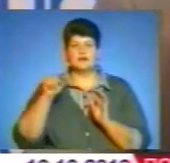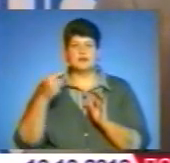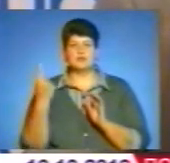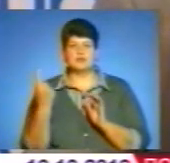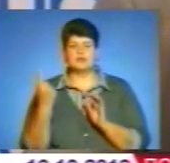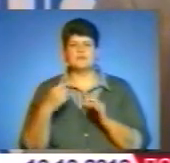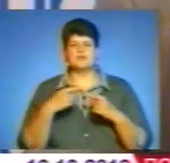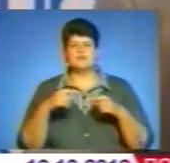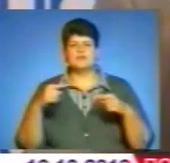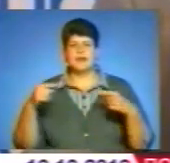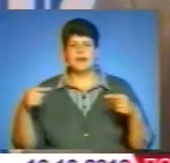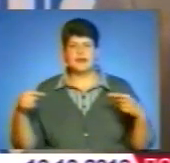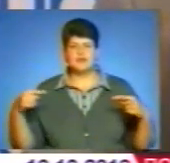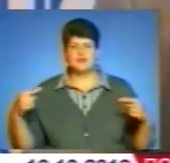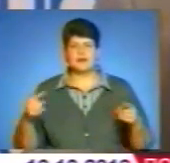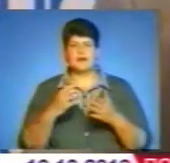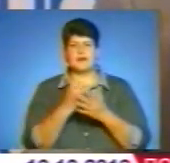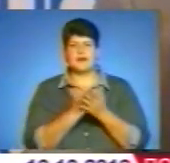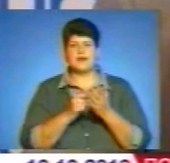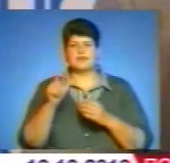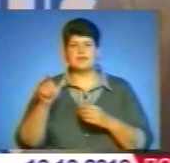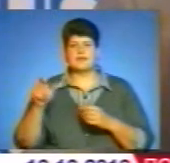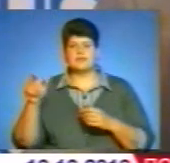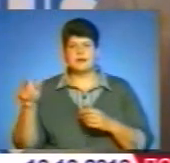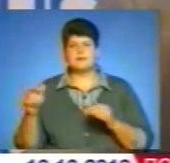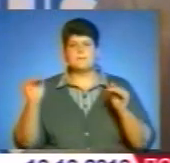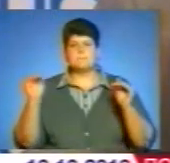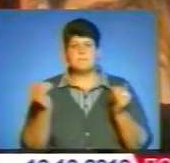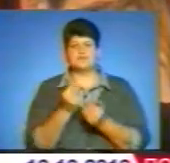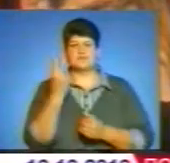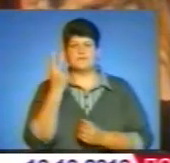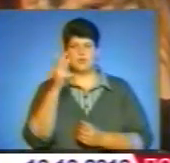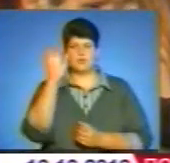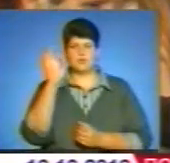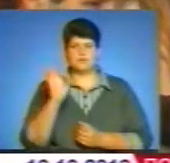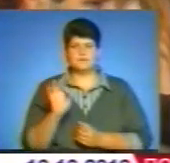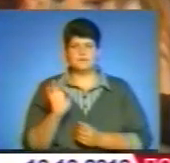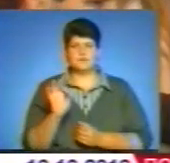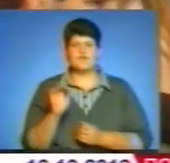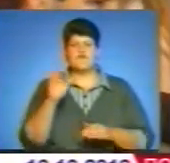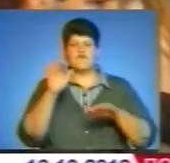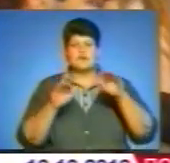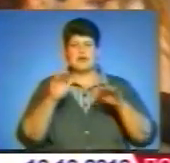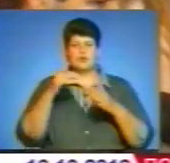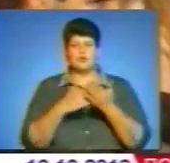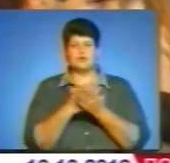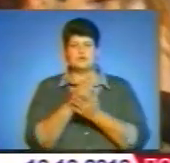Віталій 11,9%, Радочняк Михайло 8,1%, Олійник Юрій 2,1%. Всі решта